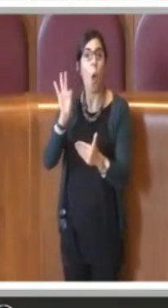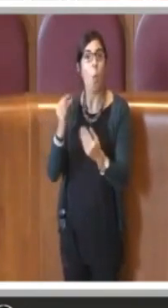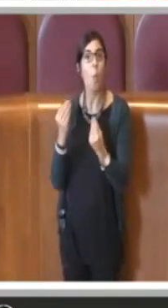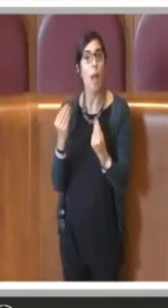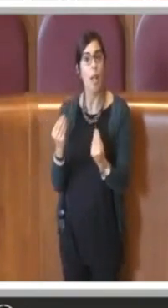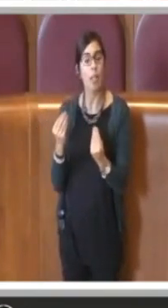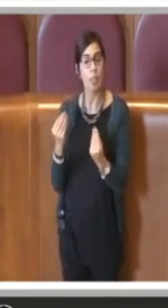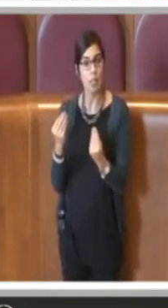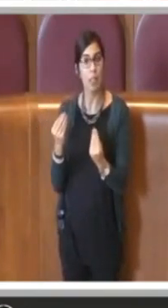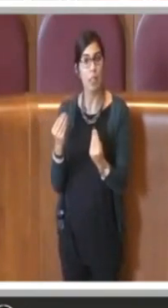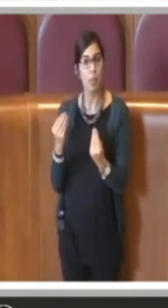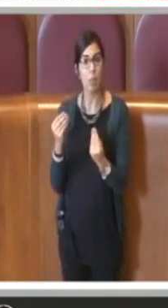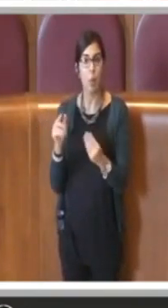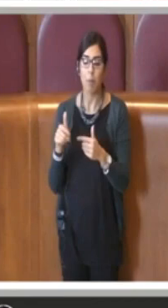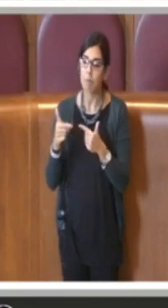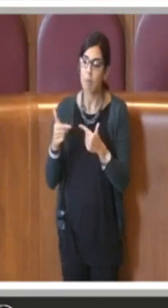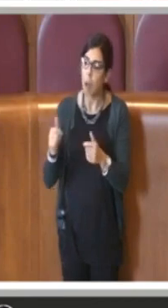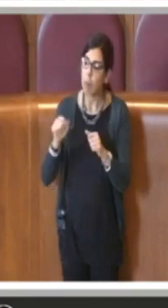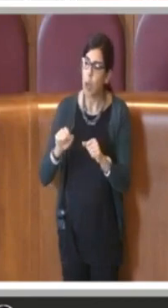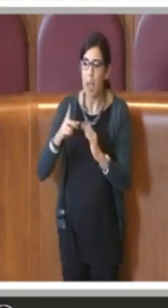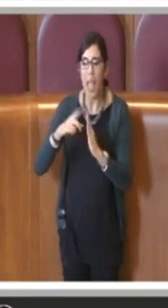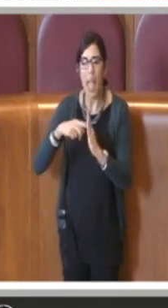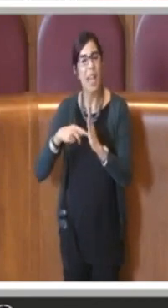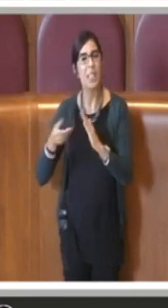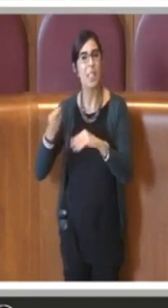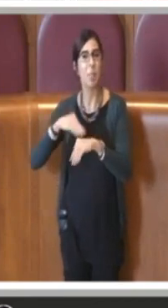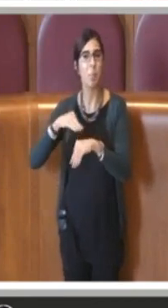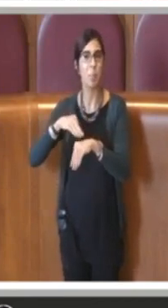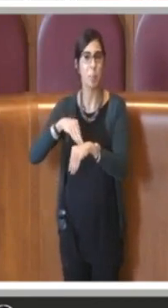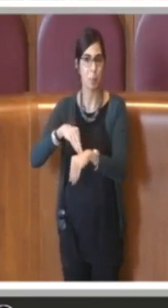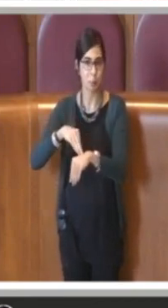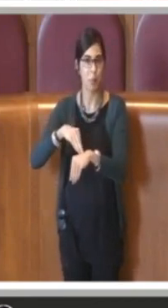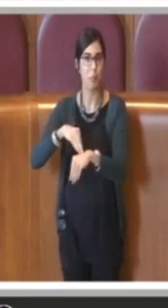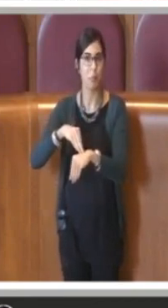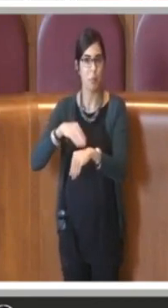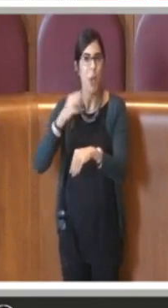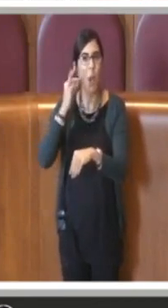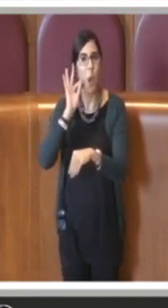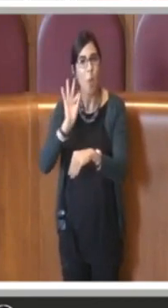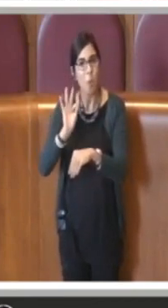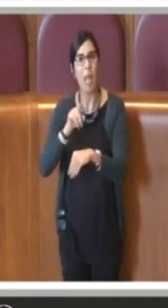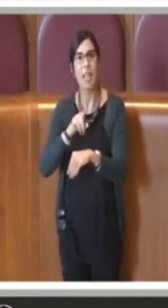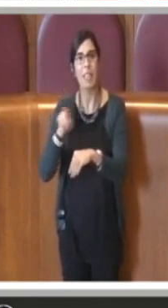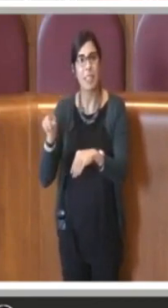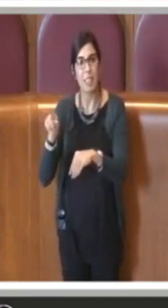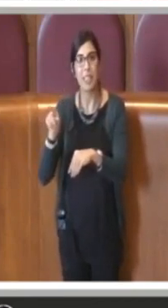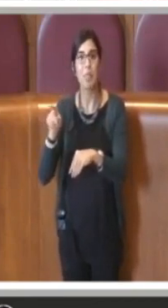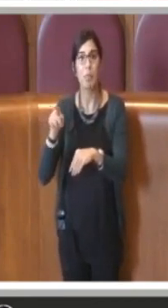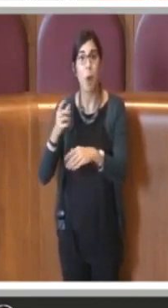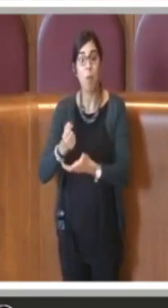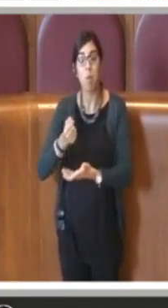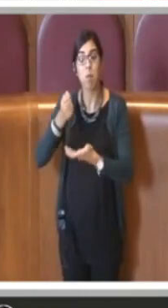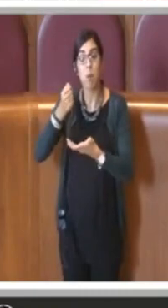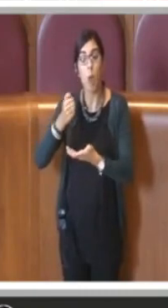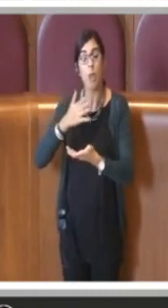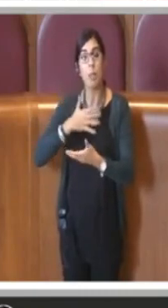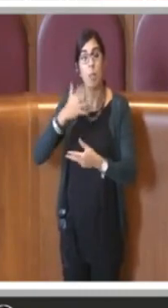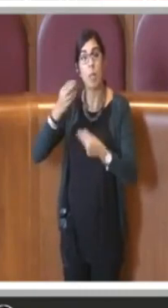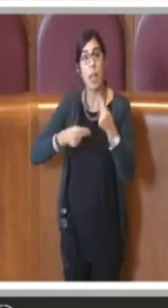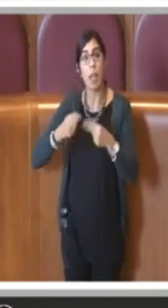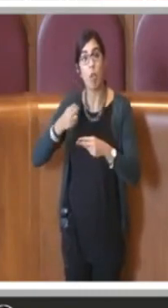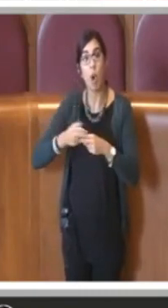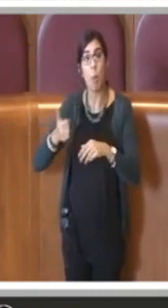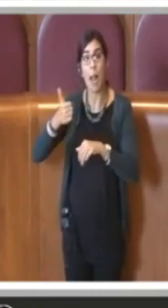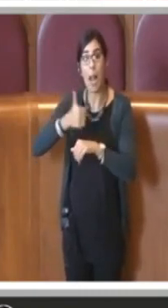per dare ulteriori mesi di tempo per sfruttare i fondi presenti nel bilancio di Roma Capitale non